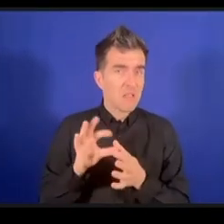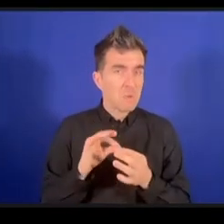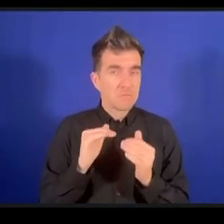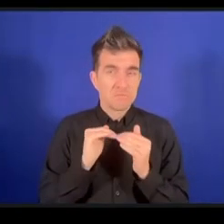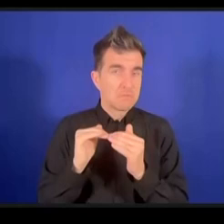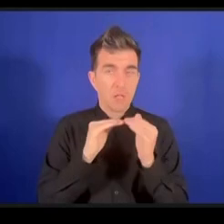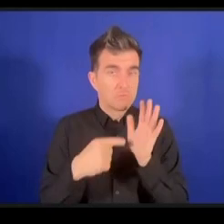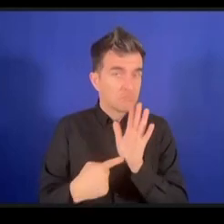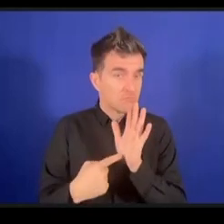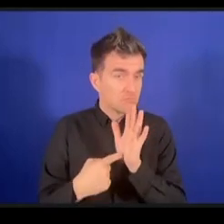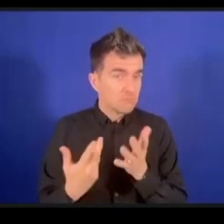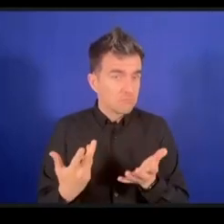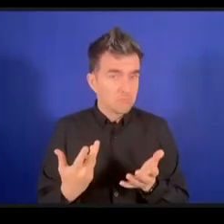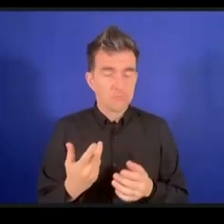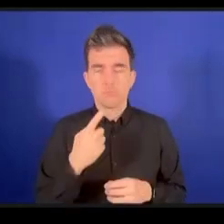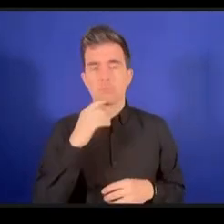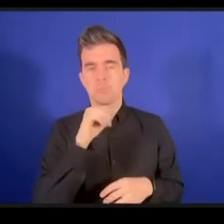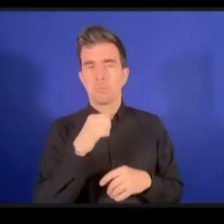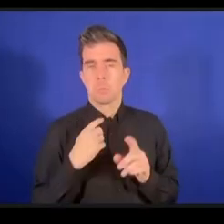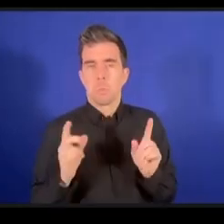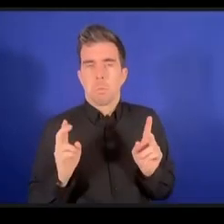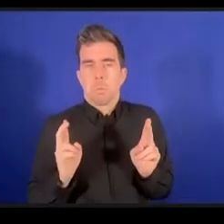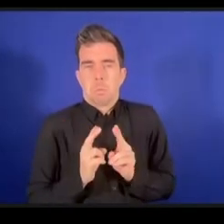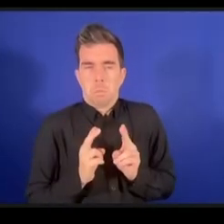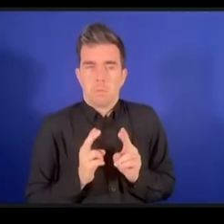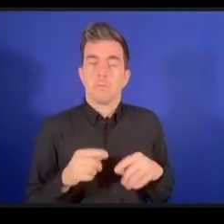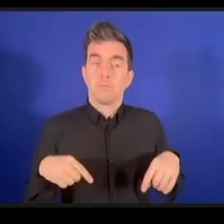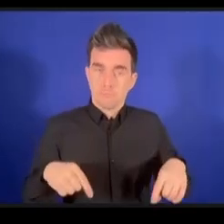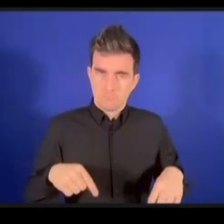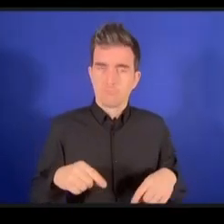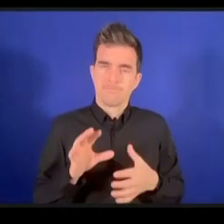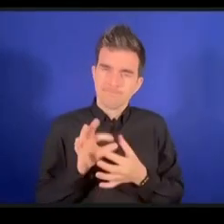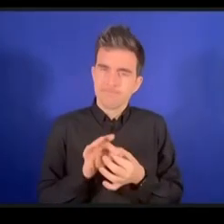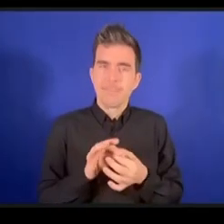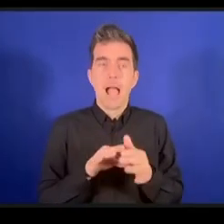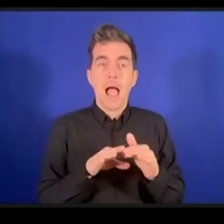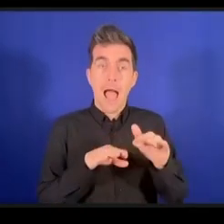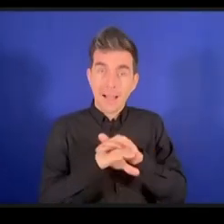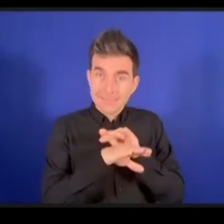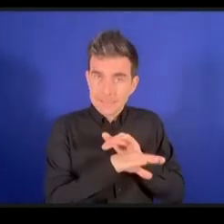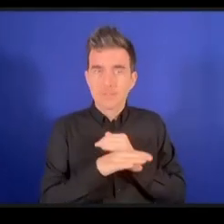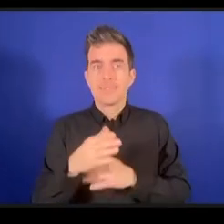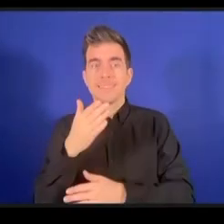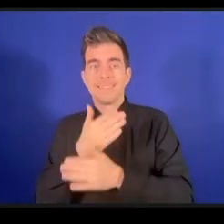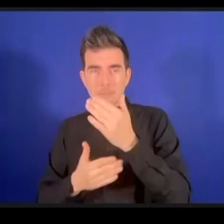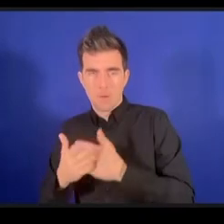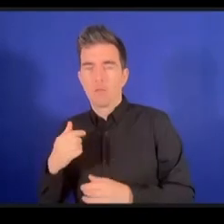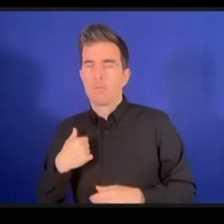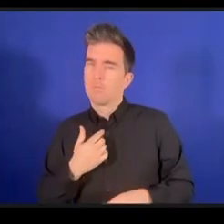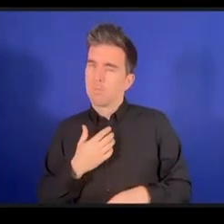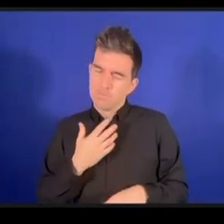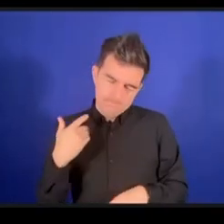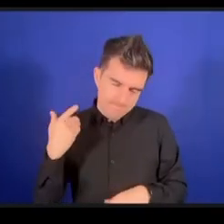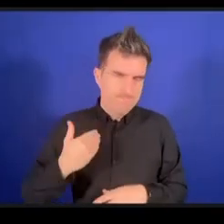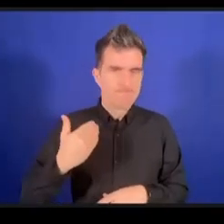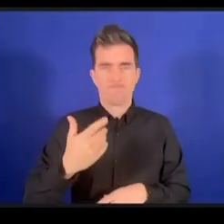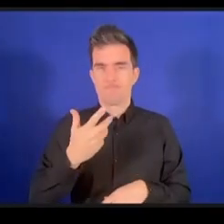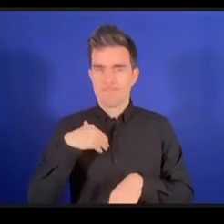بالنسبة ل ال ديناميك كوليشن عن اكسيسيبليتي عن الإعاقة